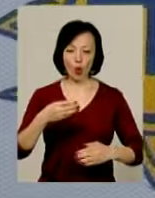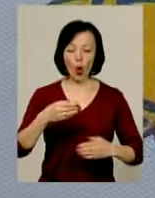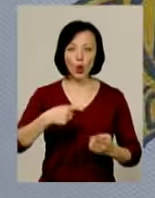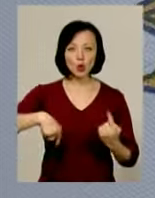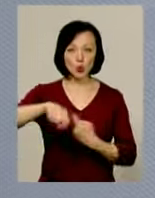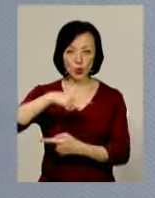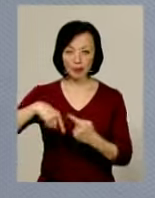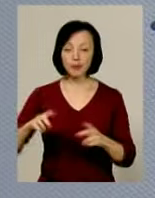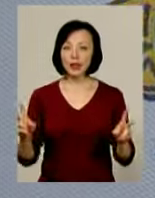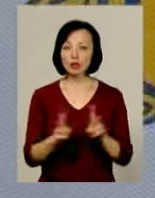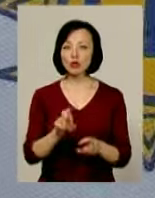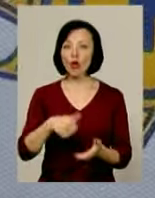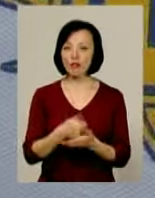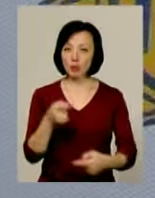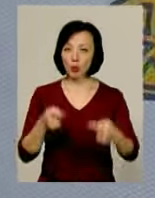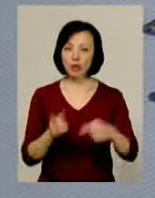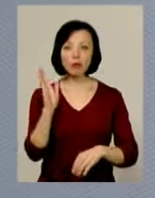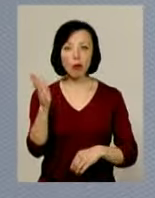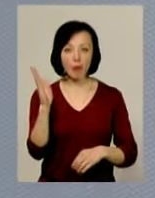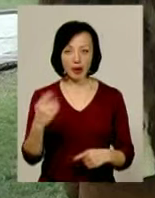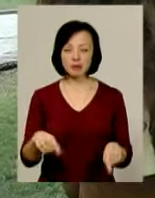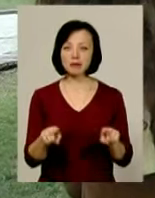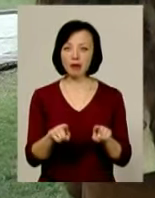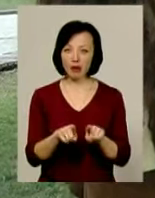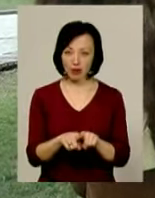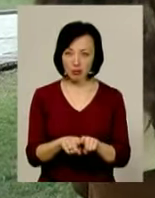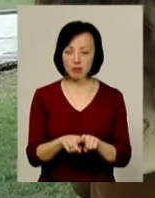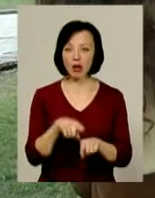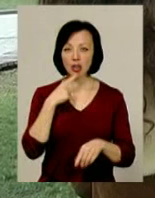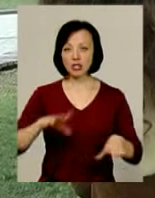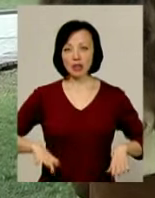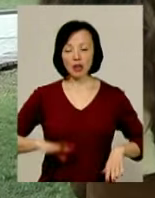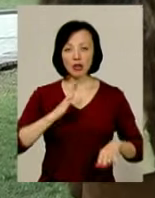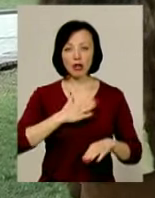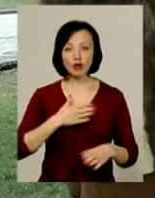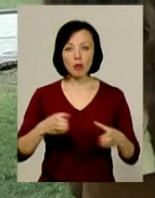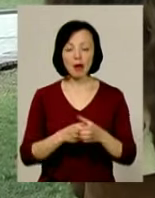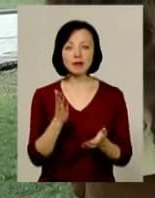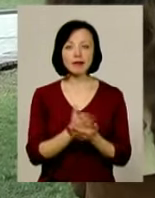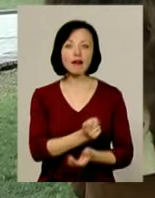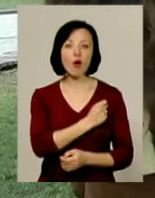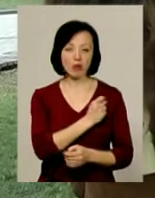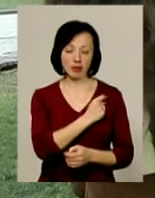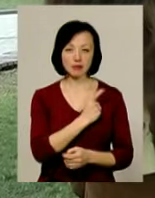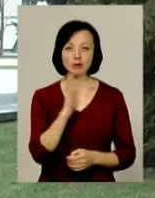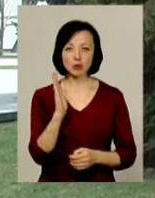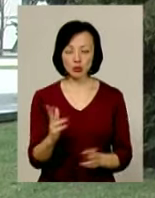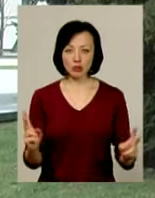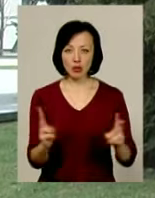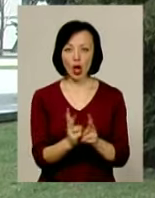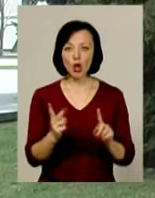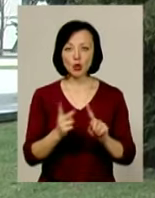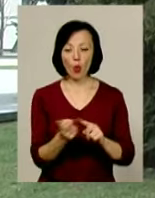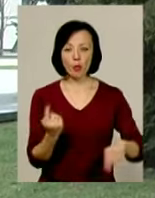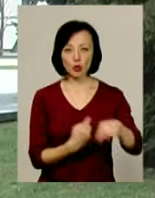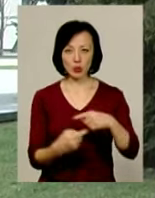Та зустріч з головним конкурентом ще попереду. Таким, за словами Олега Плахотнюка, для нашої команди є одеський «Лідерс». З ним хмельничани гратимуть у